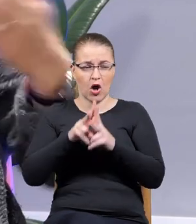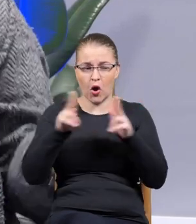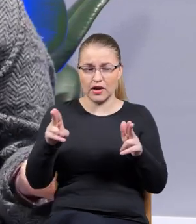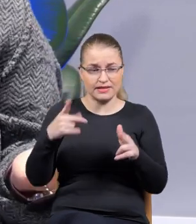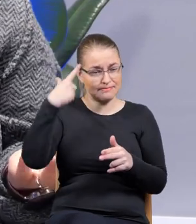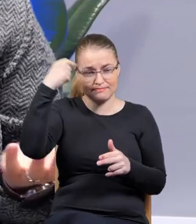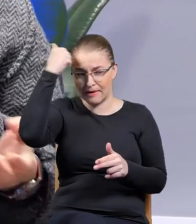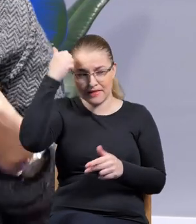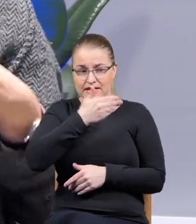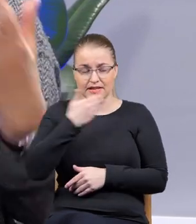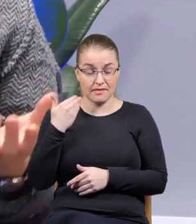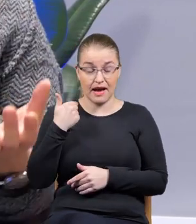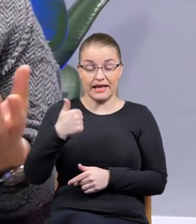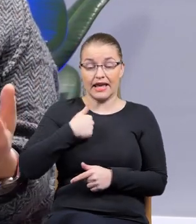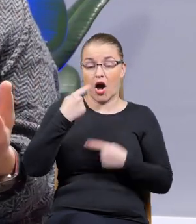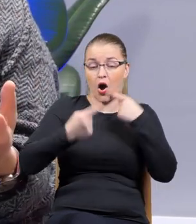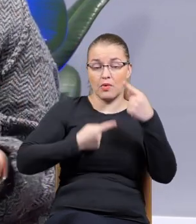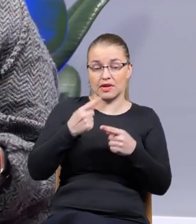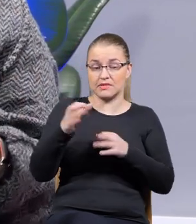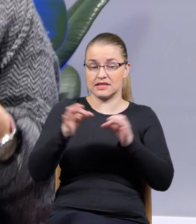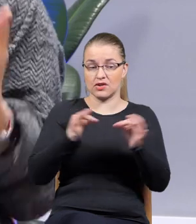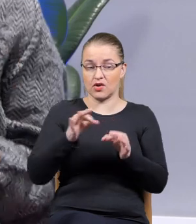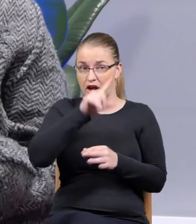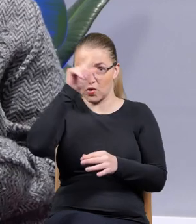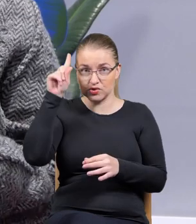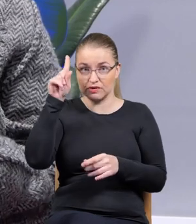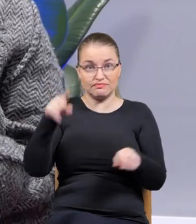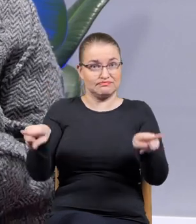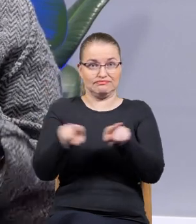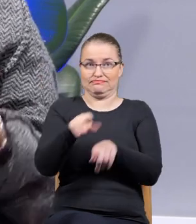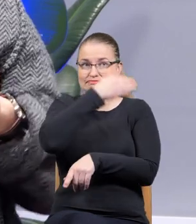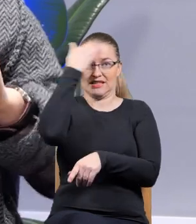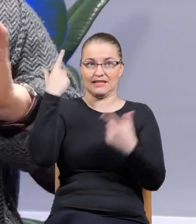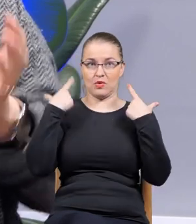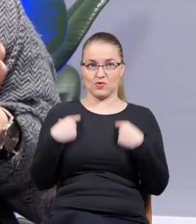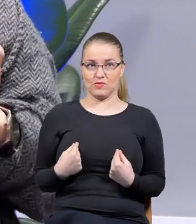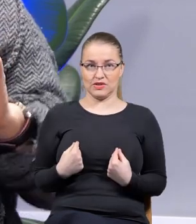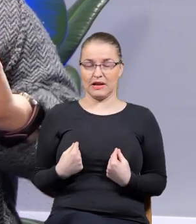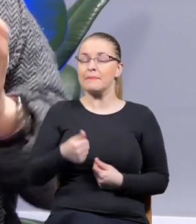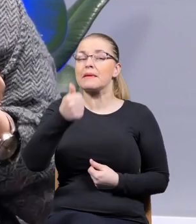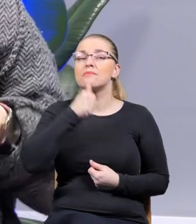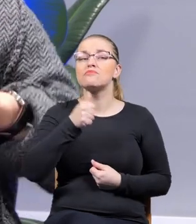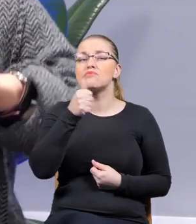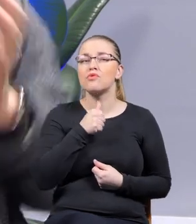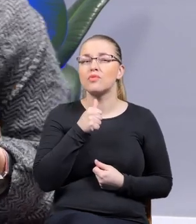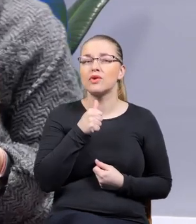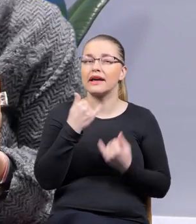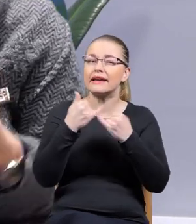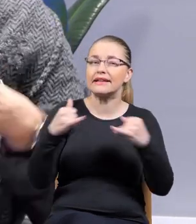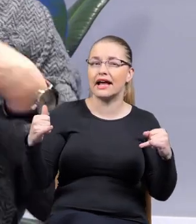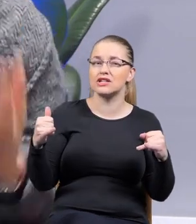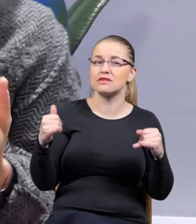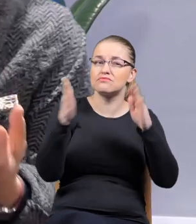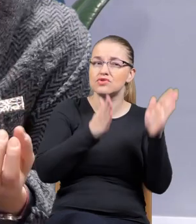opowiadam historię jakichś ludzi, jakieś procesy historyczne, których też oczywiście nie znam i spróbuję jakby je inaczej